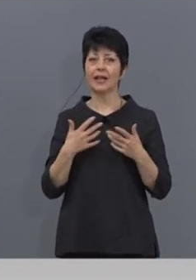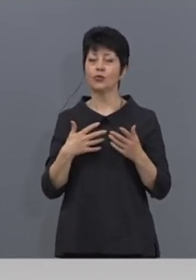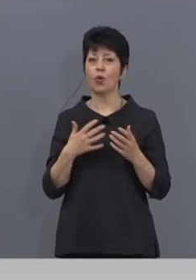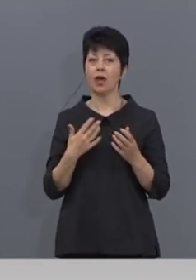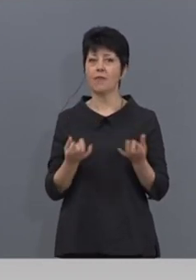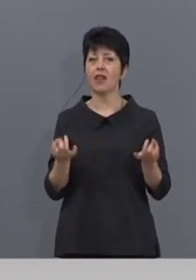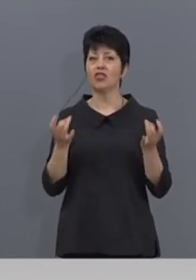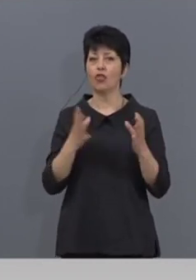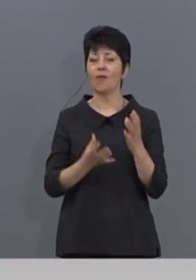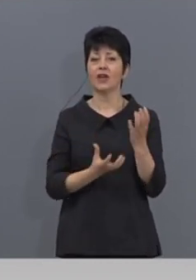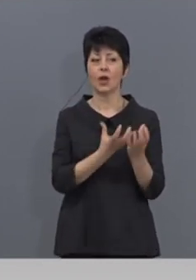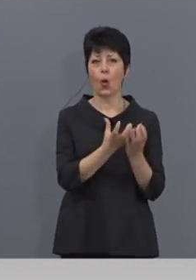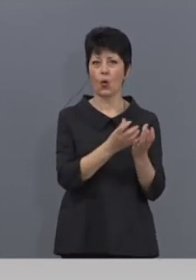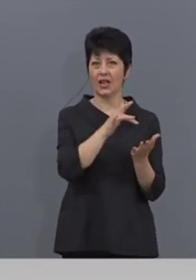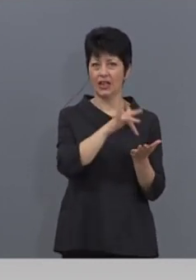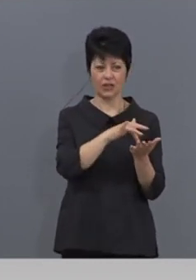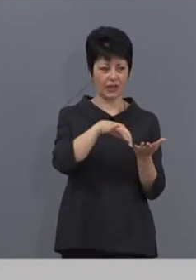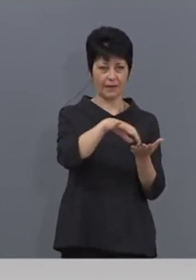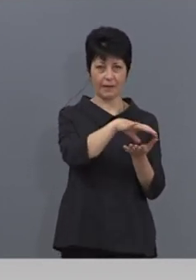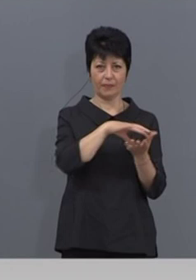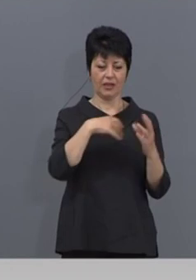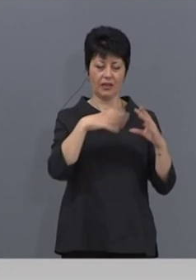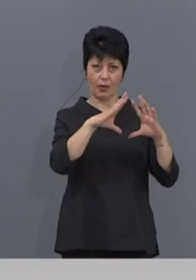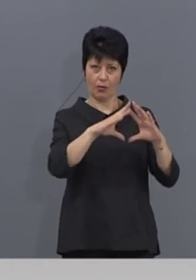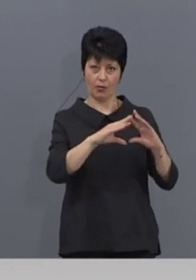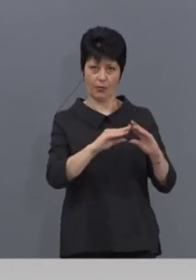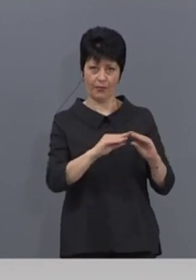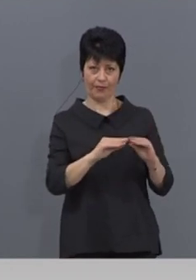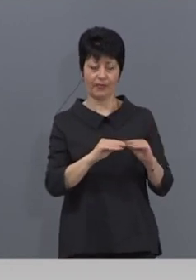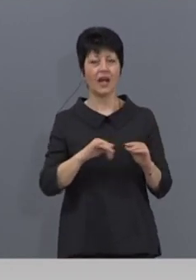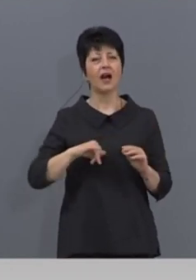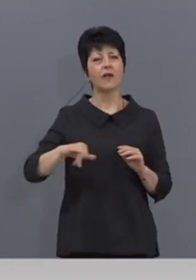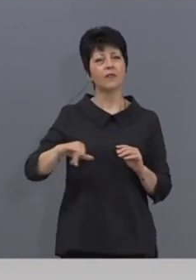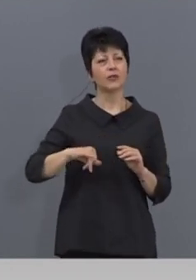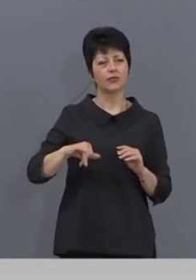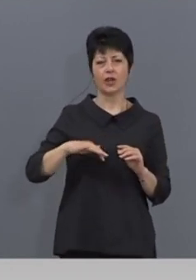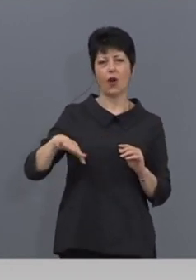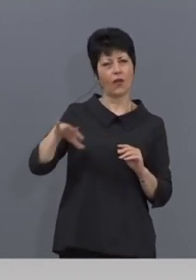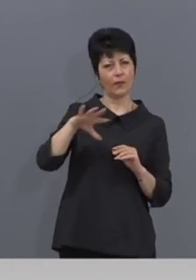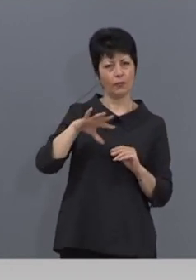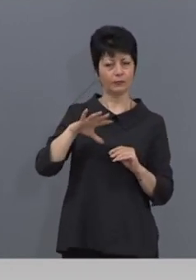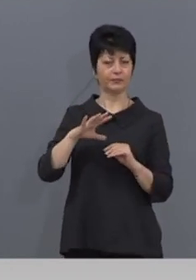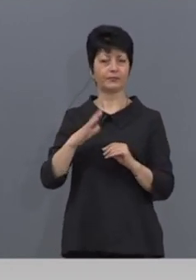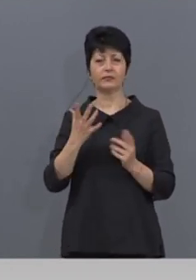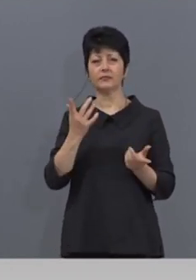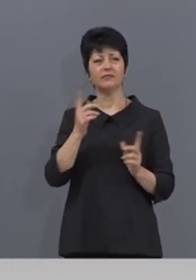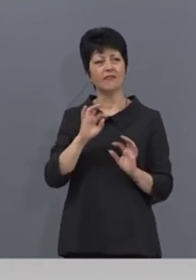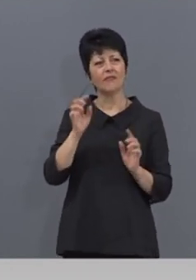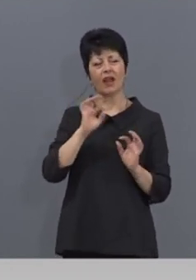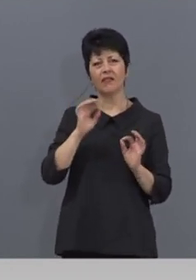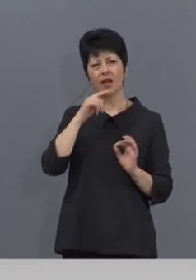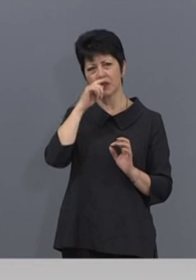ги ограничим и съответно да ги потушим. В международен аспект няма значими